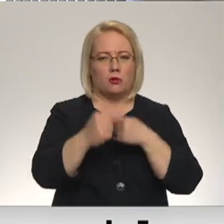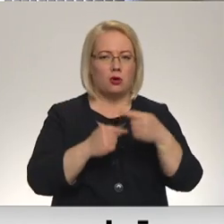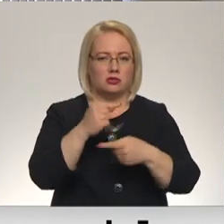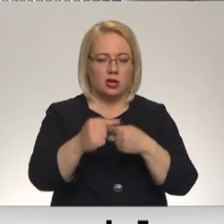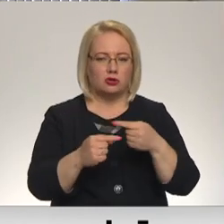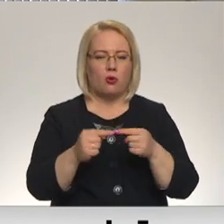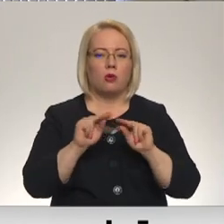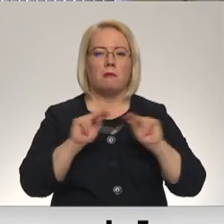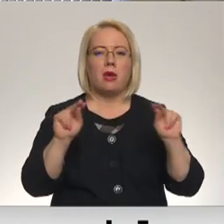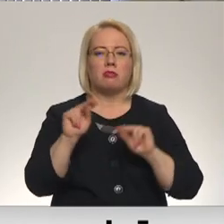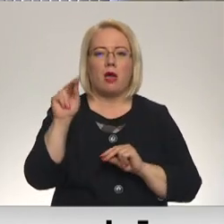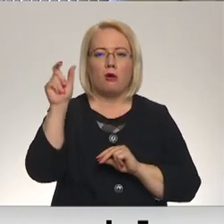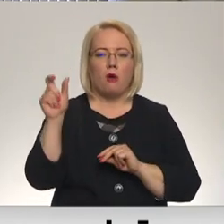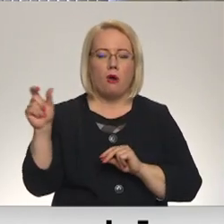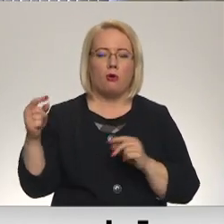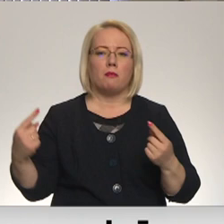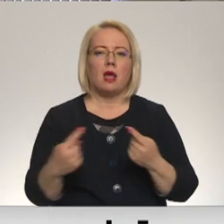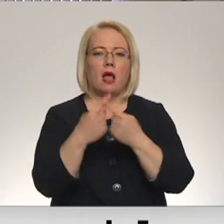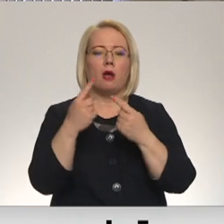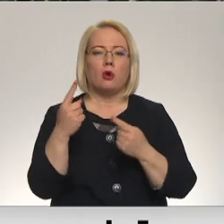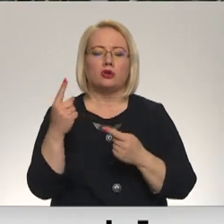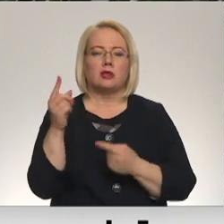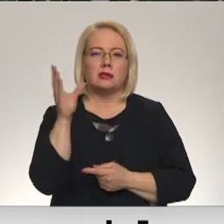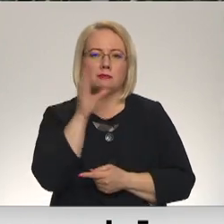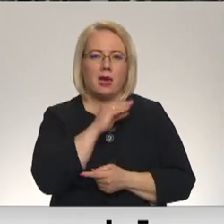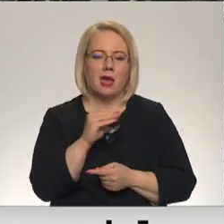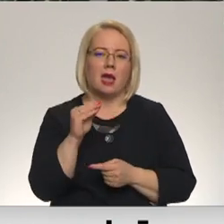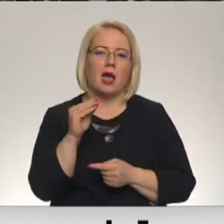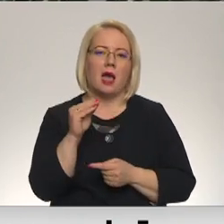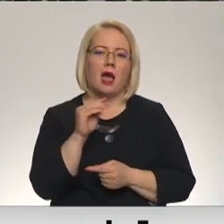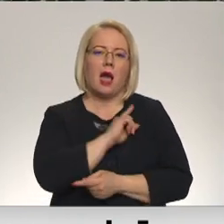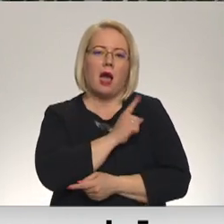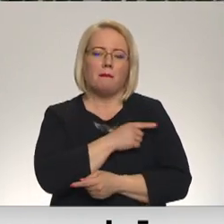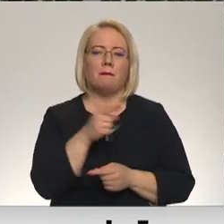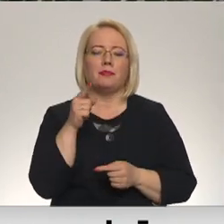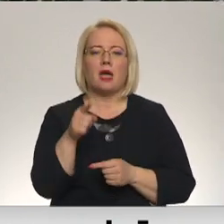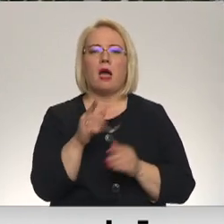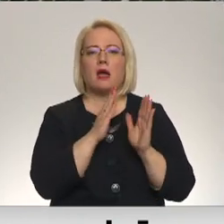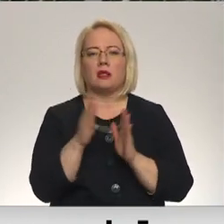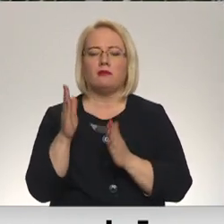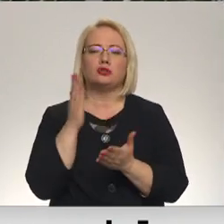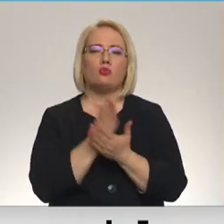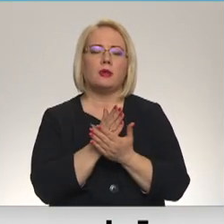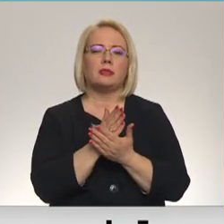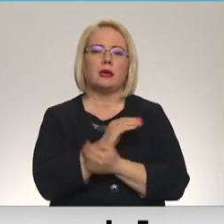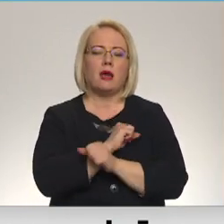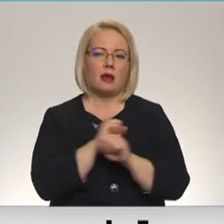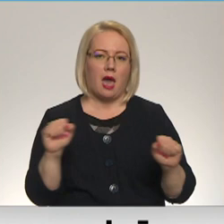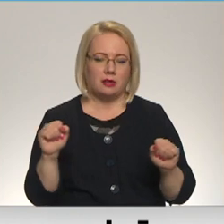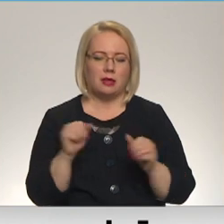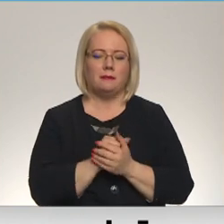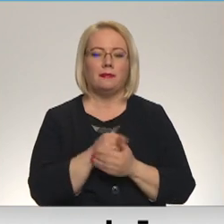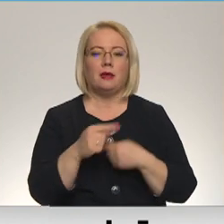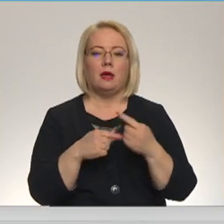pedagogu pielāgošana spējām, tomēr tā gatavošanās mums noritē diezgan raiti. Motivēts